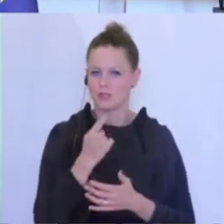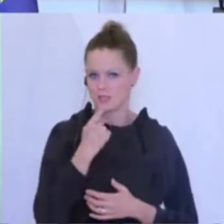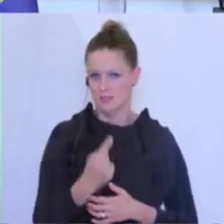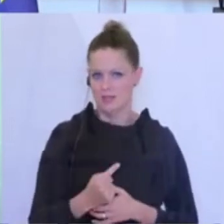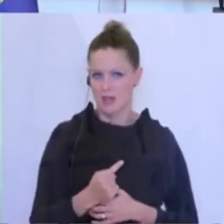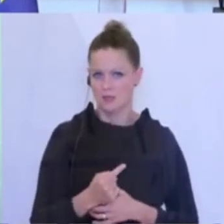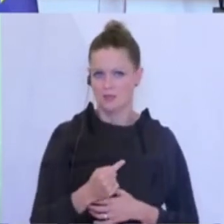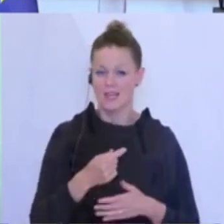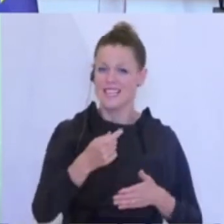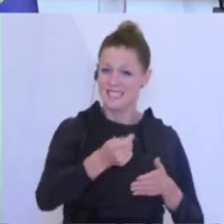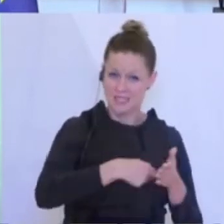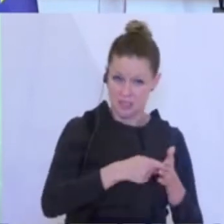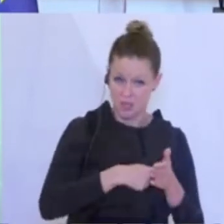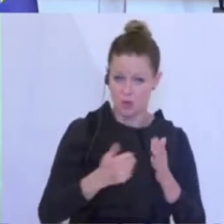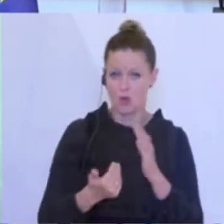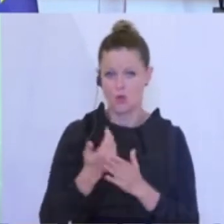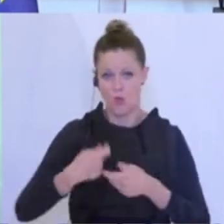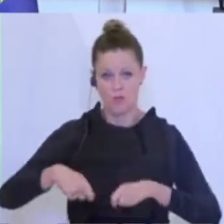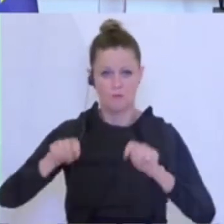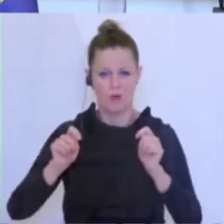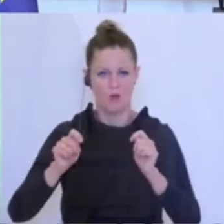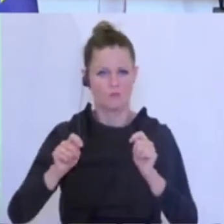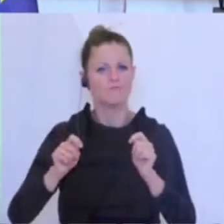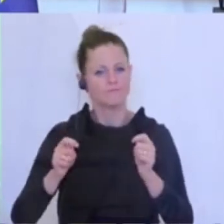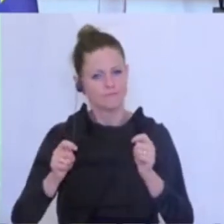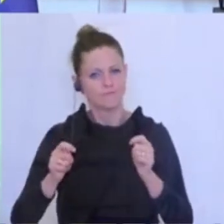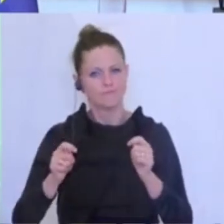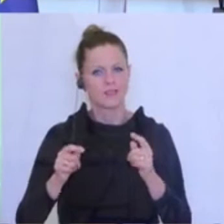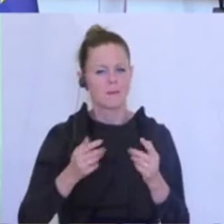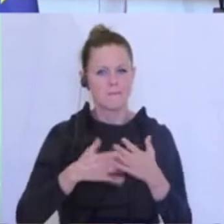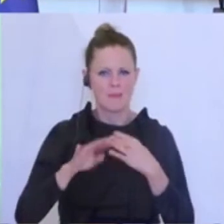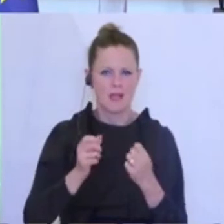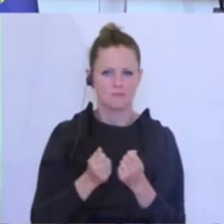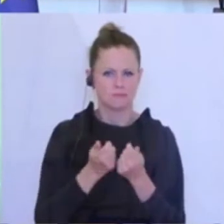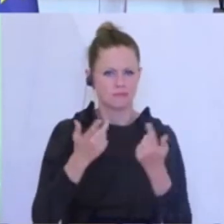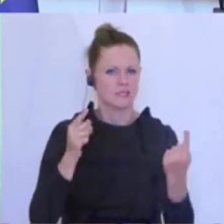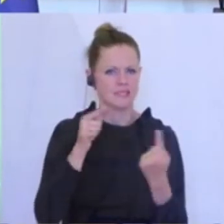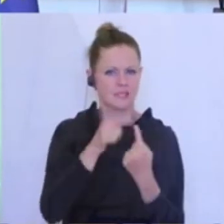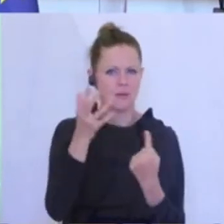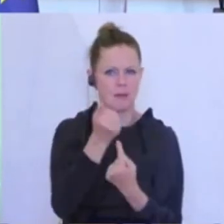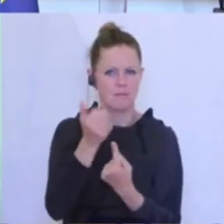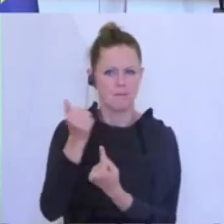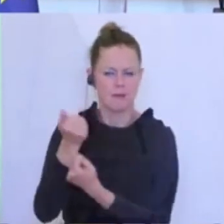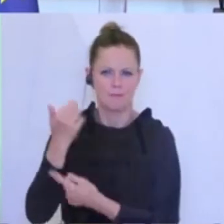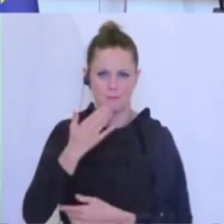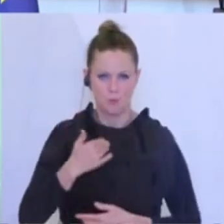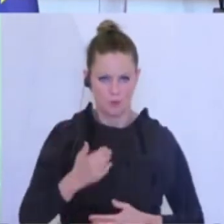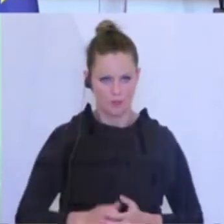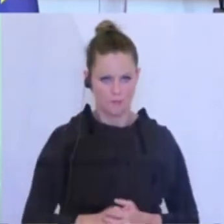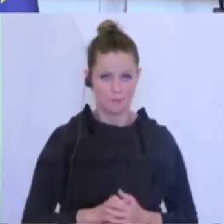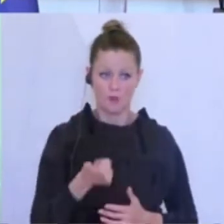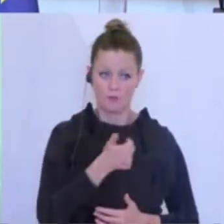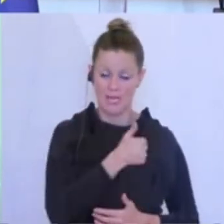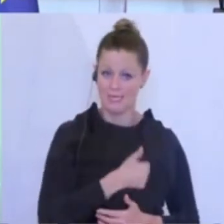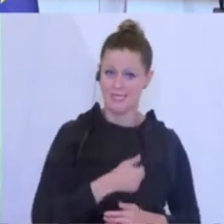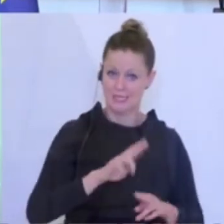Sanierung oder des Neubaus klarerweise weitere Ziele erreichen. Das eine ist eben